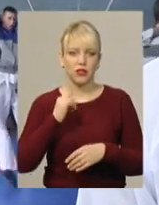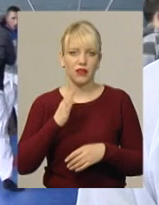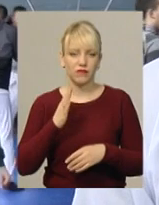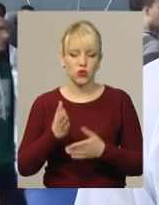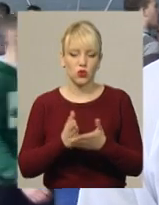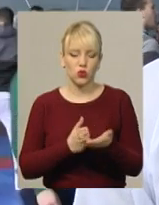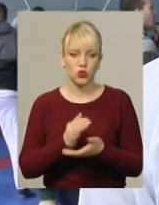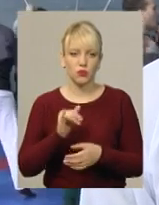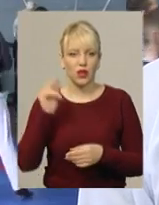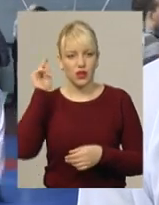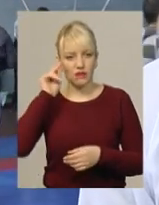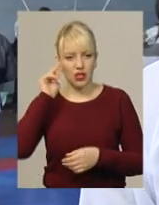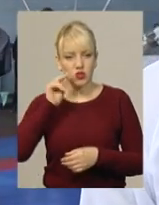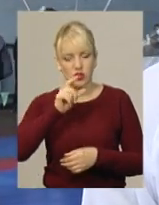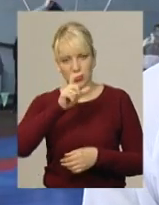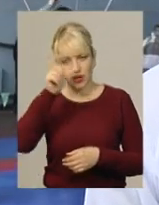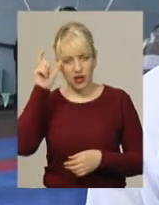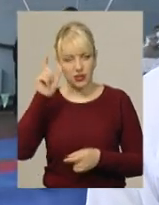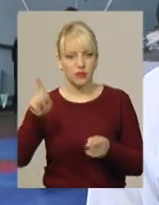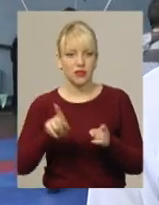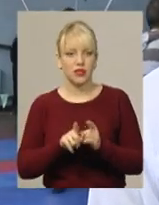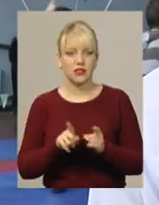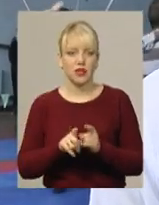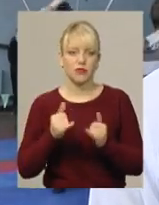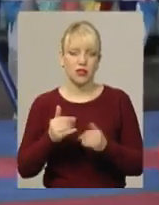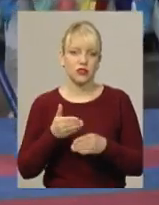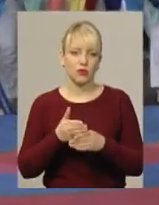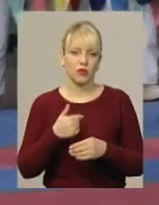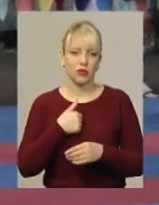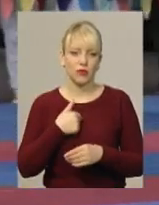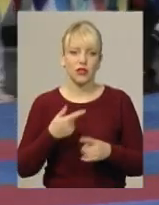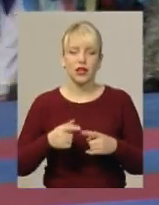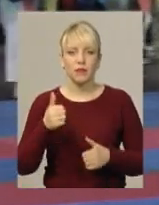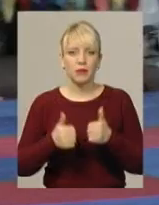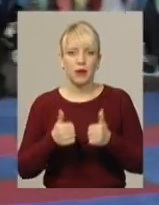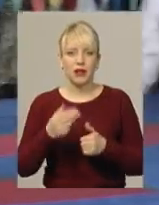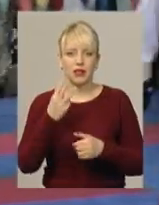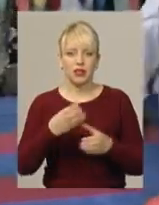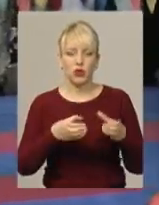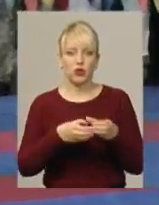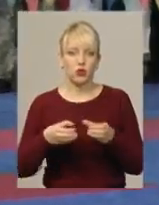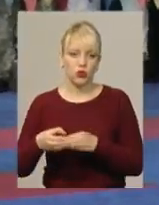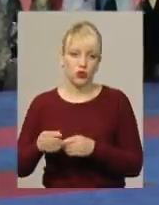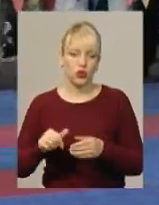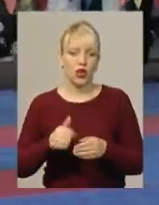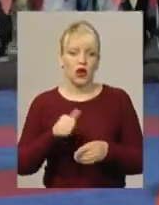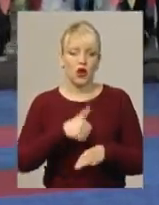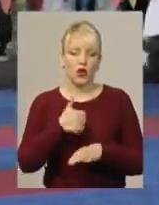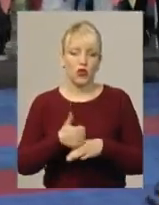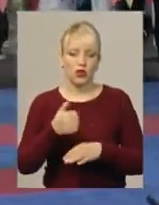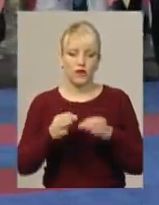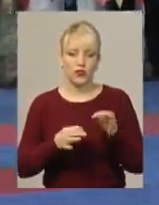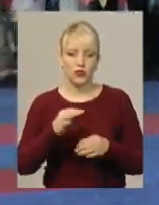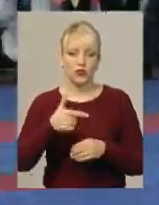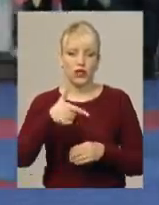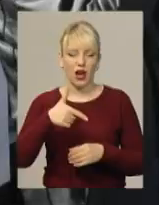потім в навчанні в академії, і так само зараз допомагають мені. Змагання складаються з трьох турів. Головний суддя чемпіонату Гаррі Осідлевич каже,